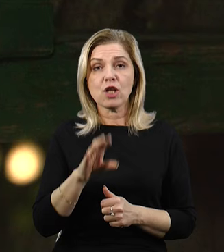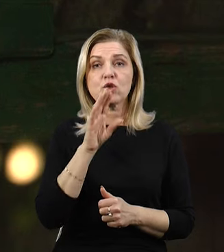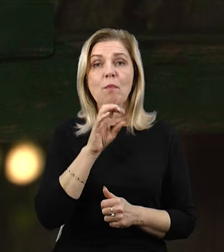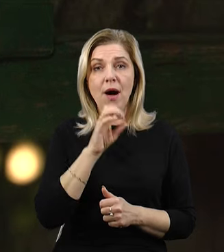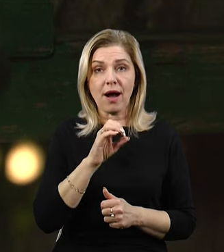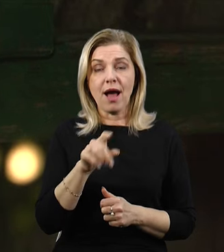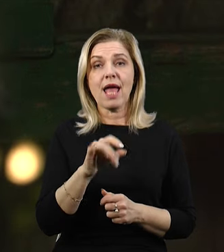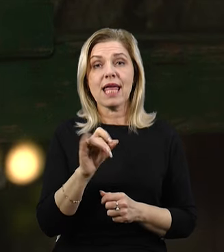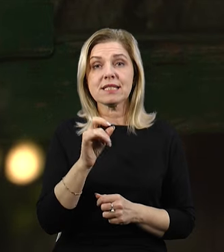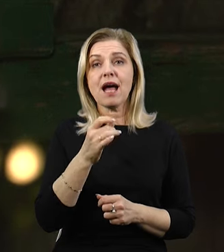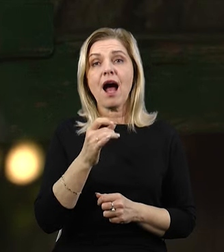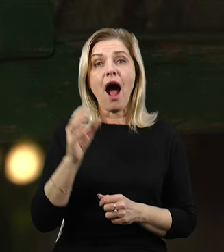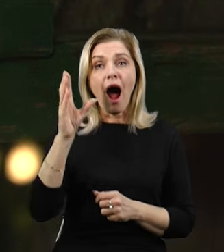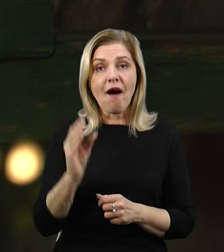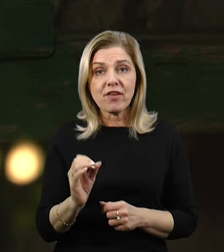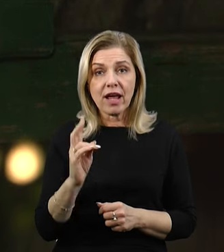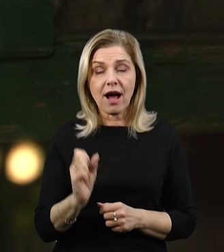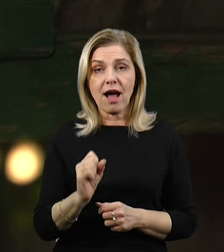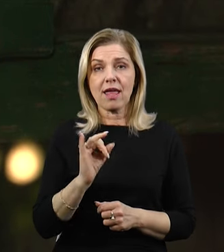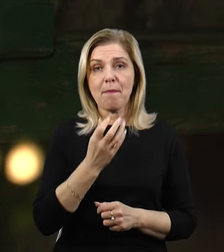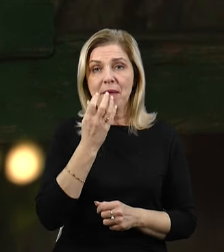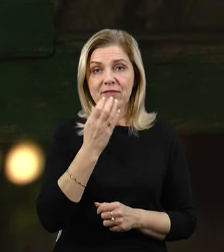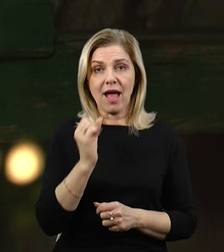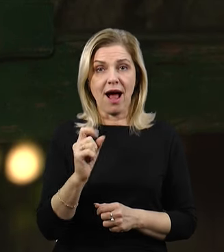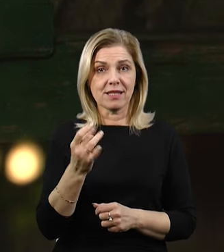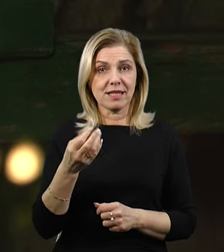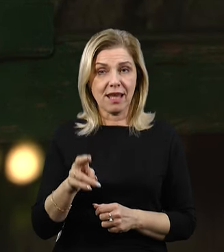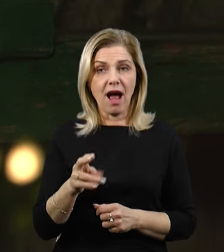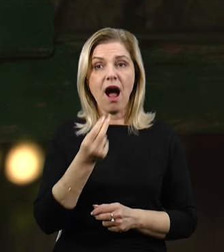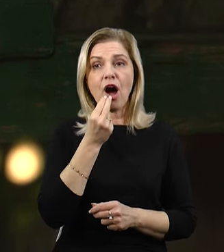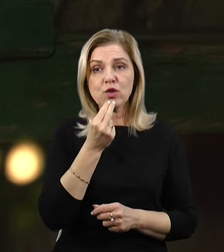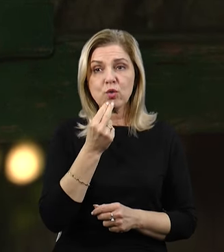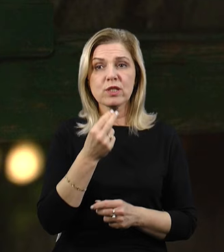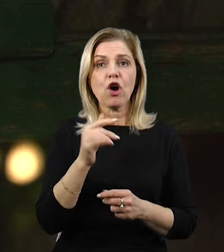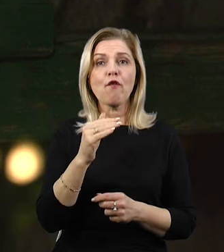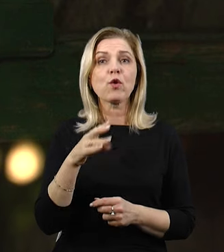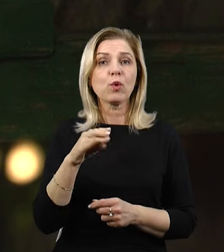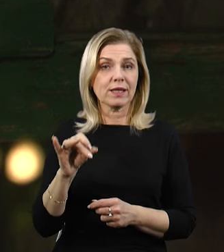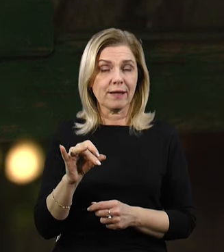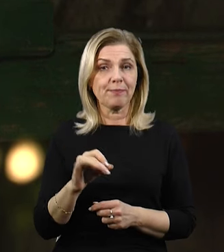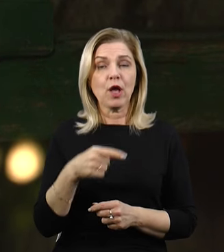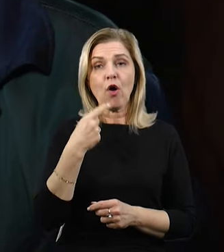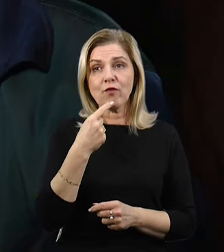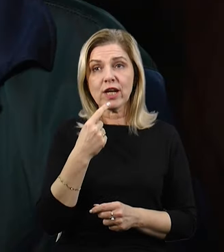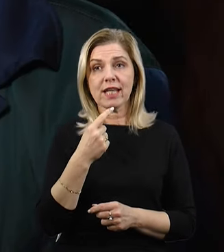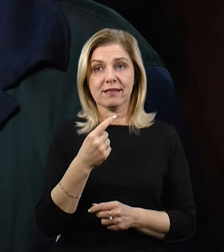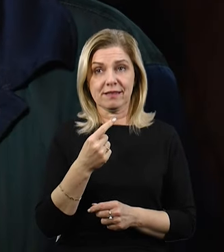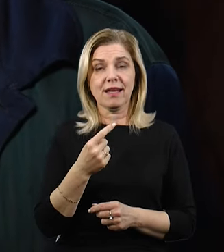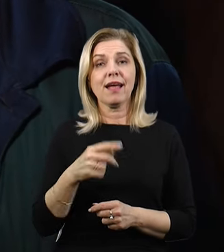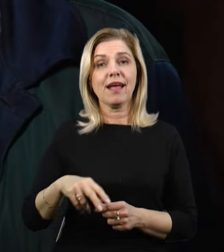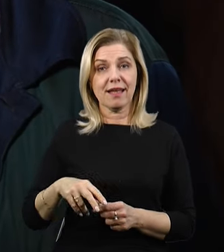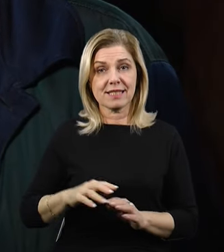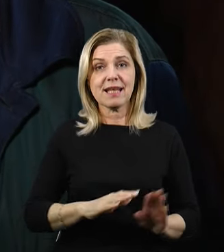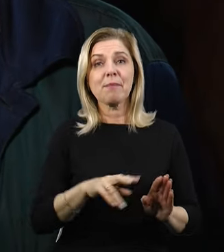Тварин, Африка і Південно-Західна Азія. Харчуються переважно різноманітними фруктами, говорить заступник директора зоопарку Юрій